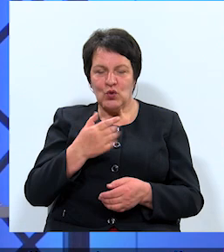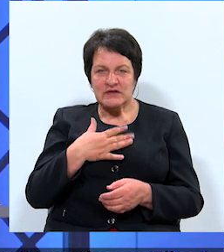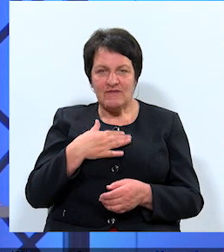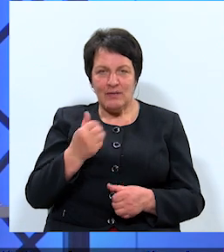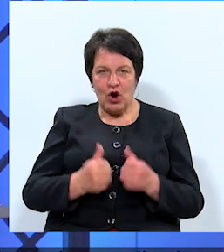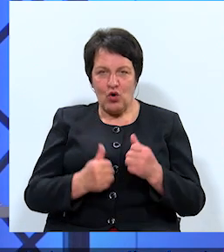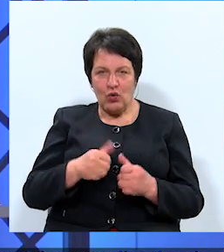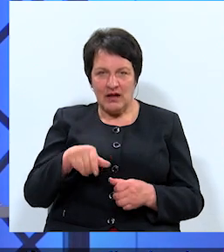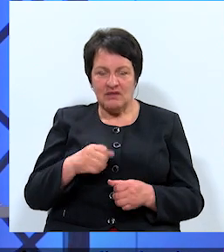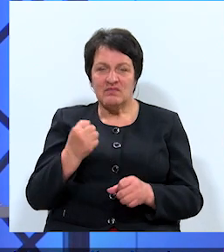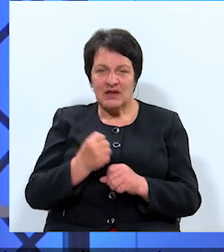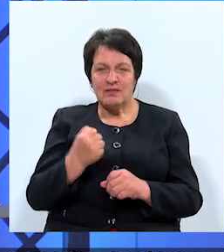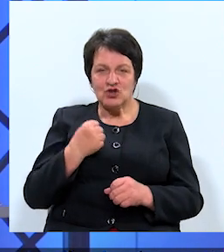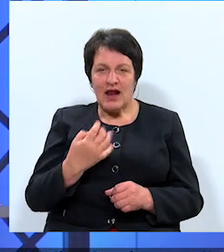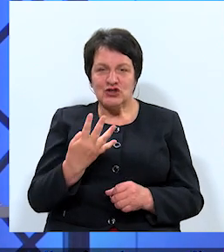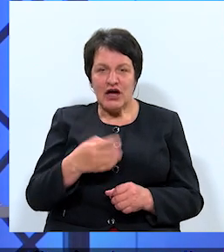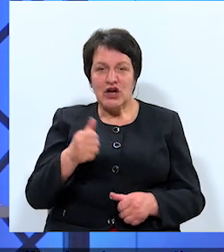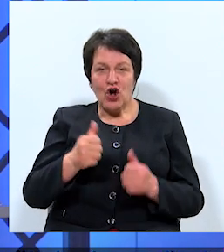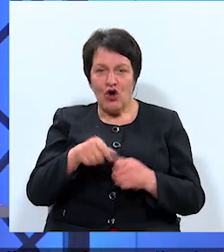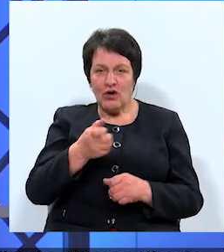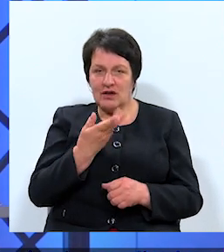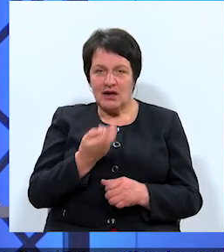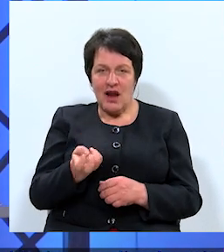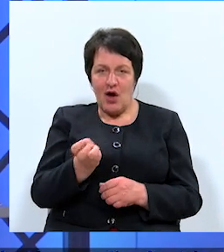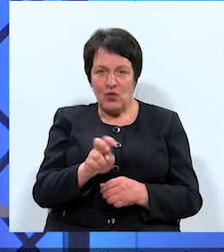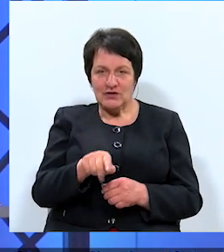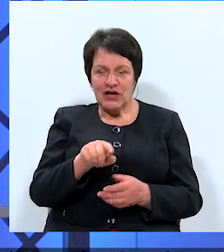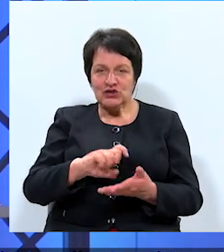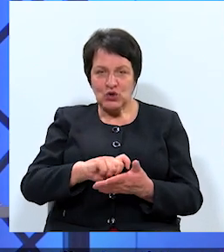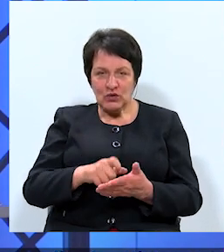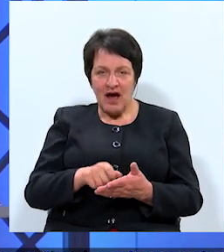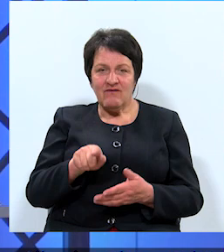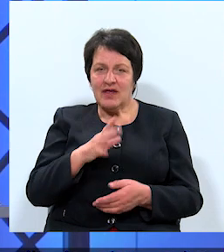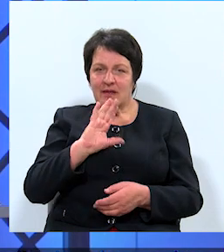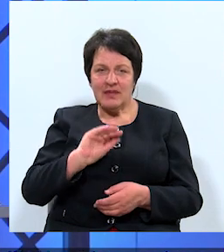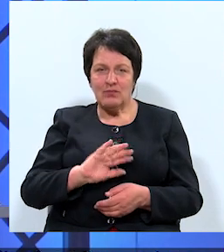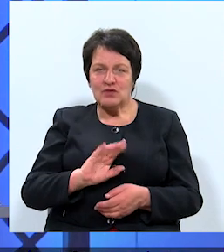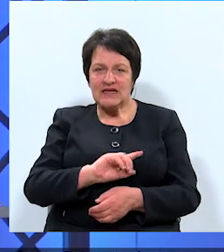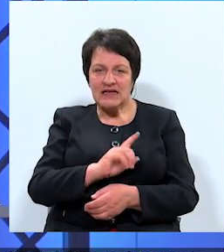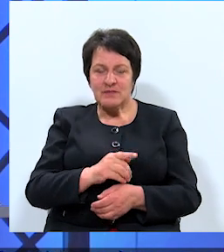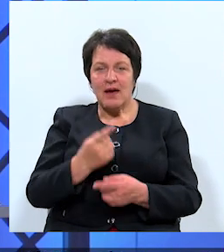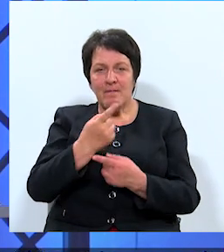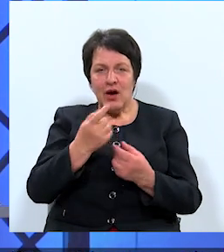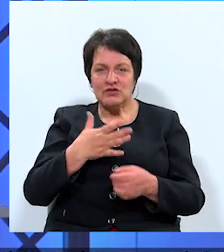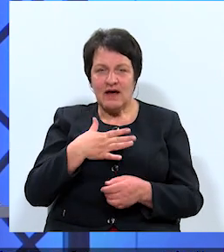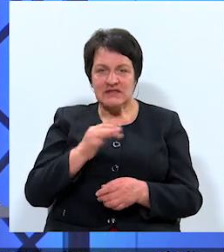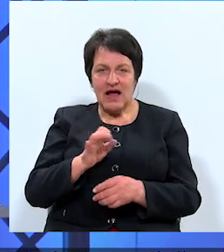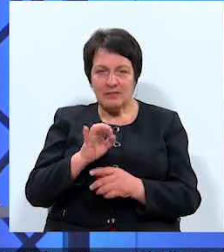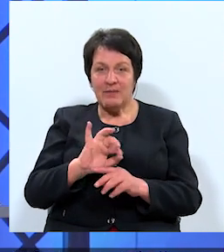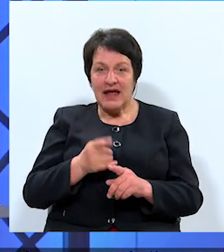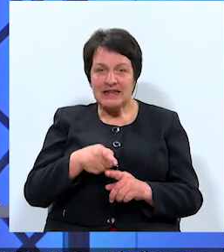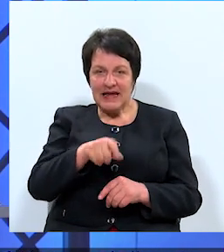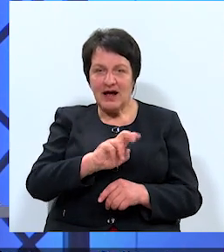konkurentiem. Tiemžēl četri konkurenti nav šeit studijā, tādēļ viņiem nebūs iespēja paust savas atbildes, bet tie, kuri ir